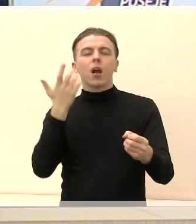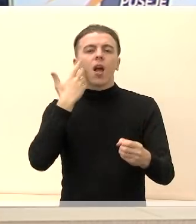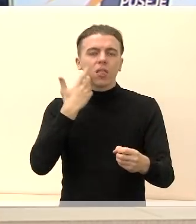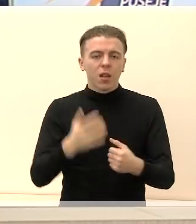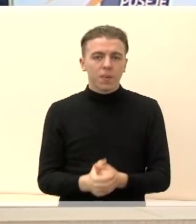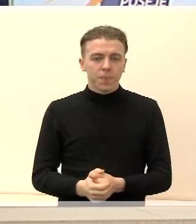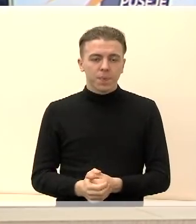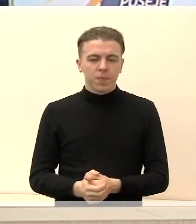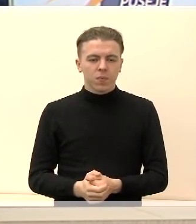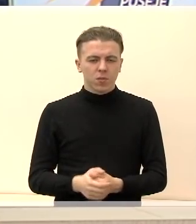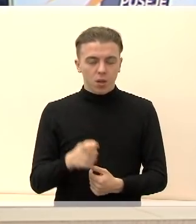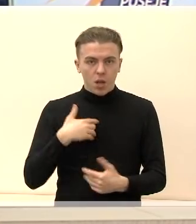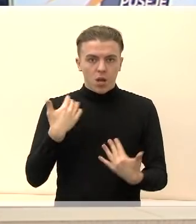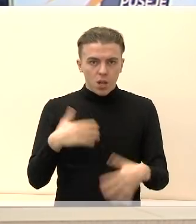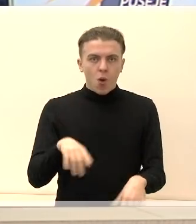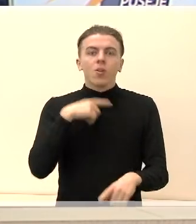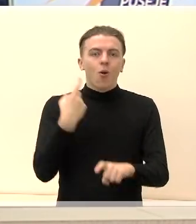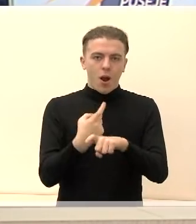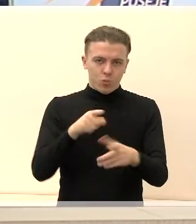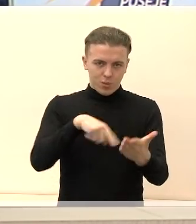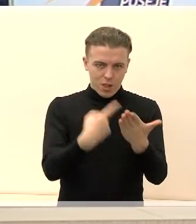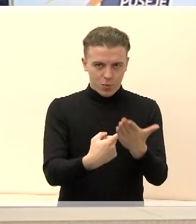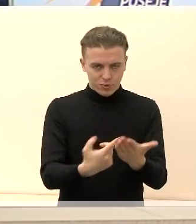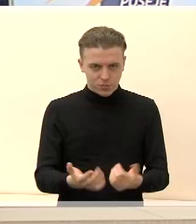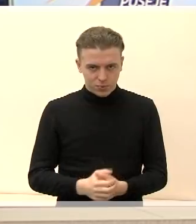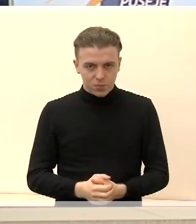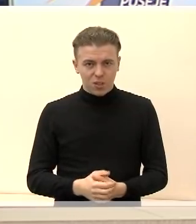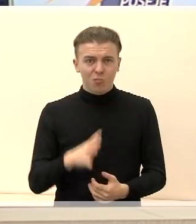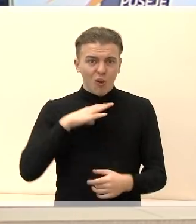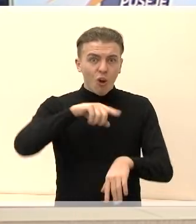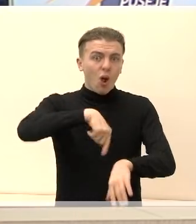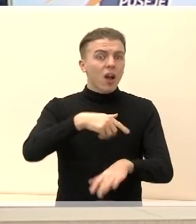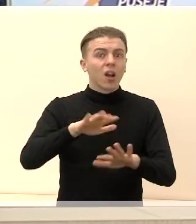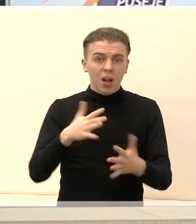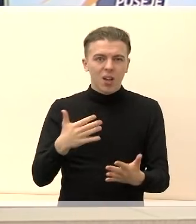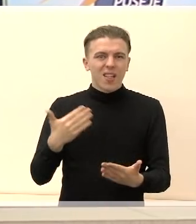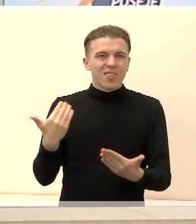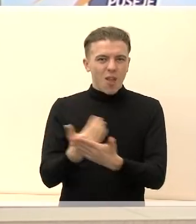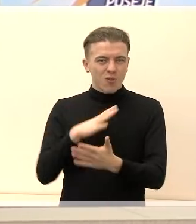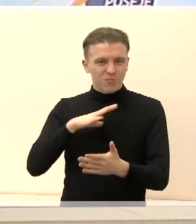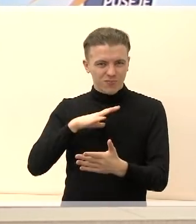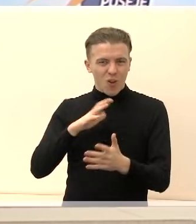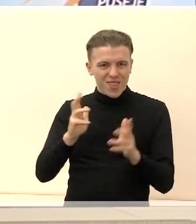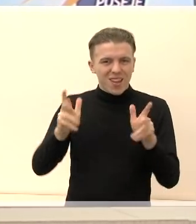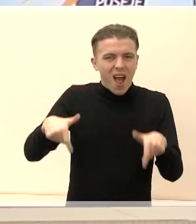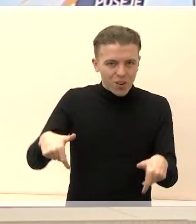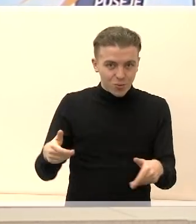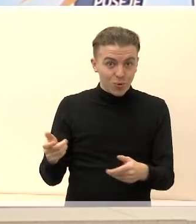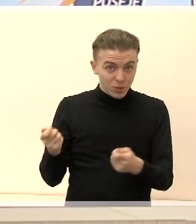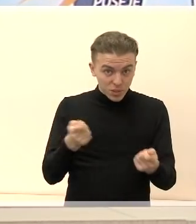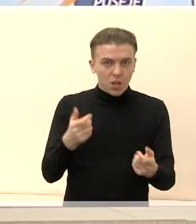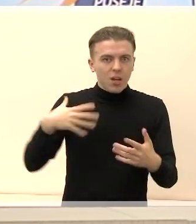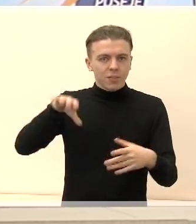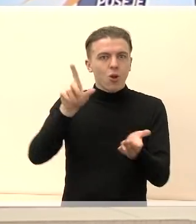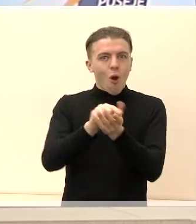Gerbėmėji, ne pirmą kartą girdžius šitą klausimą. Prisiminkėm laikos, kai ateidau į kolik naujas traktorius, tai vadinasi, turėdau traktorininkęs įstoti